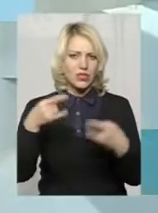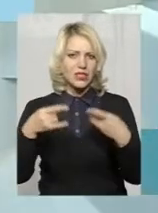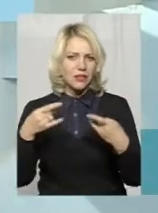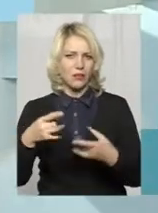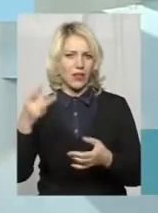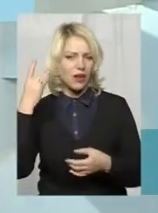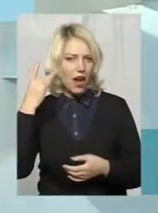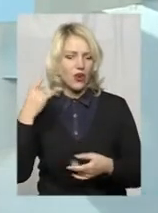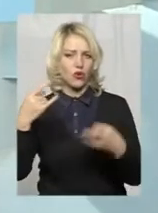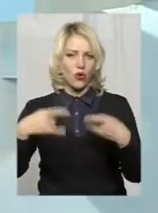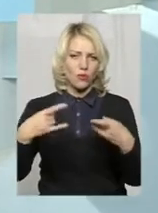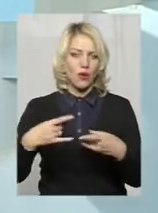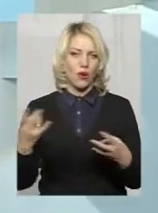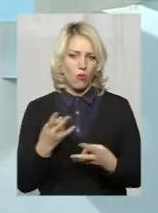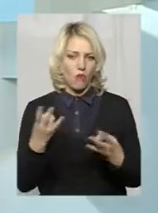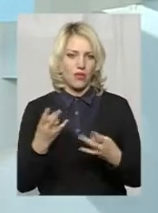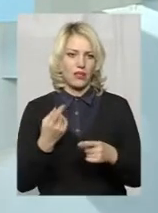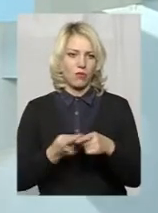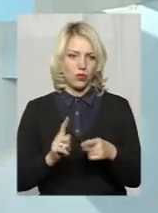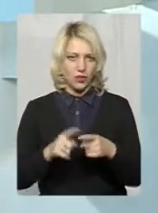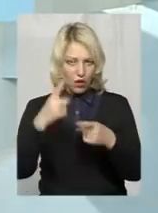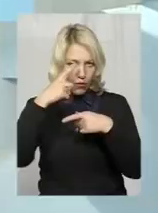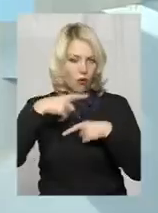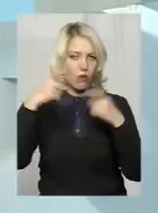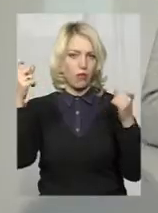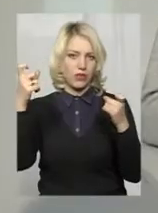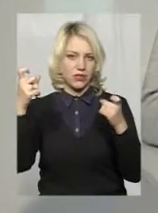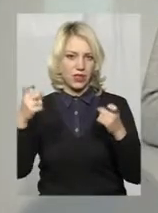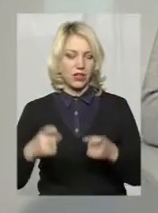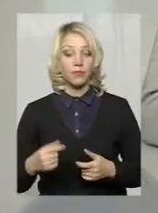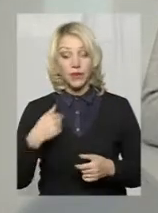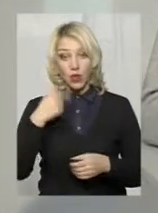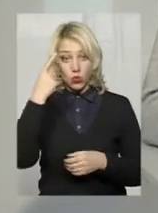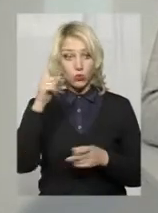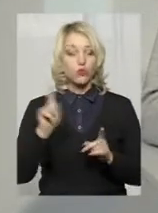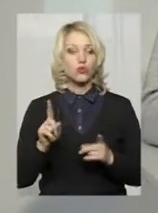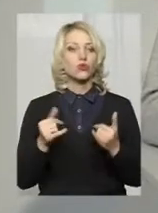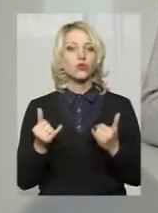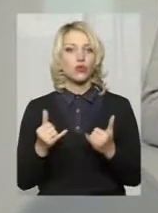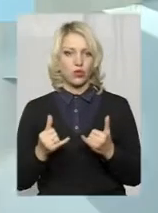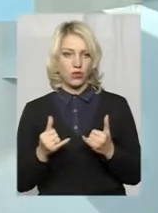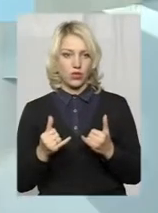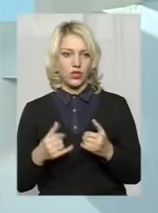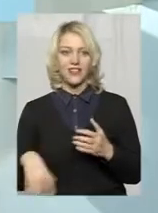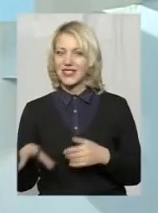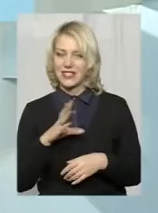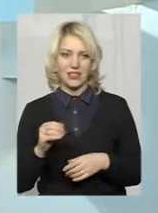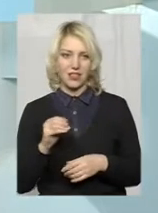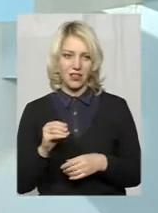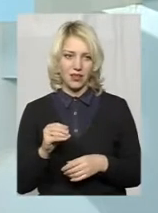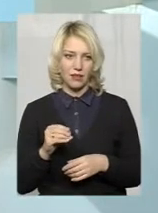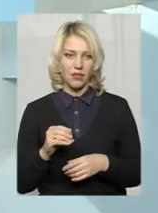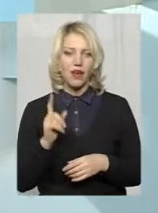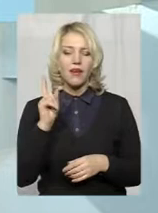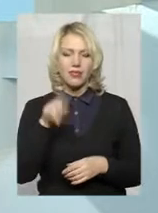це радіо, телекомпанії, мають про це оповістити. Я думаю, що сьогодні всі абсолютно навіть